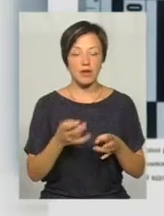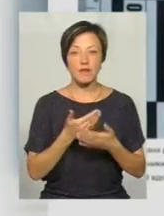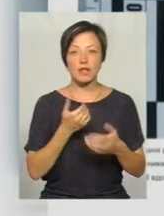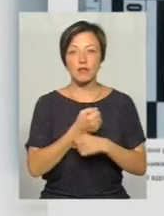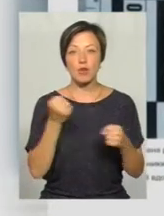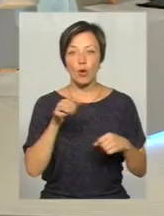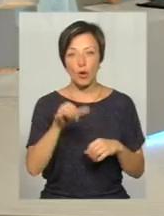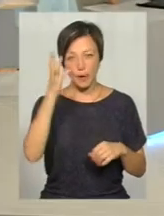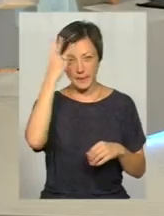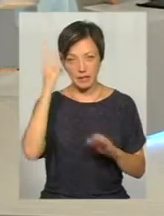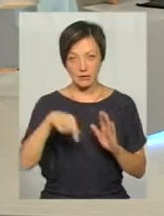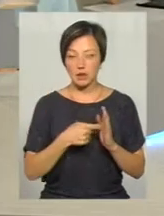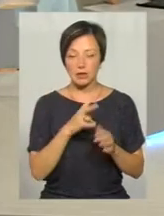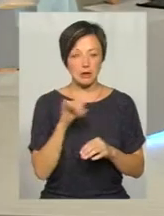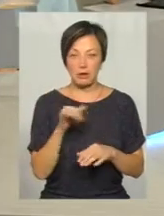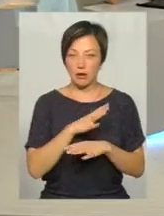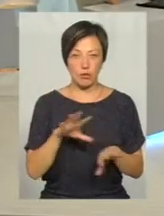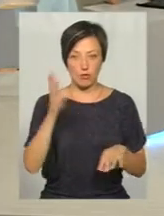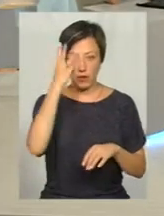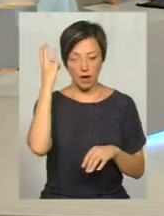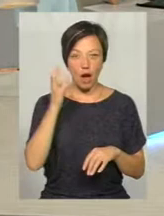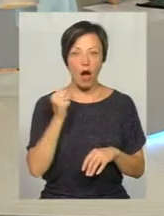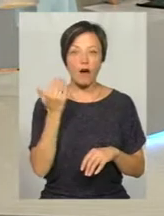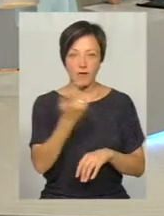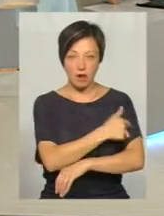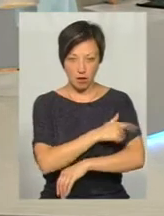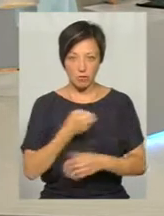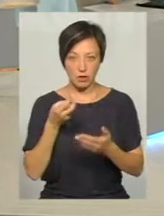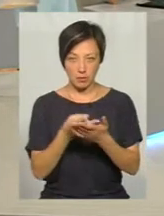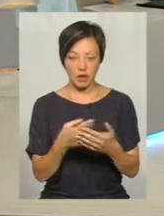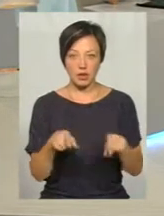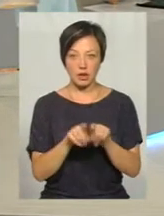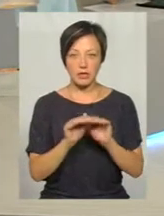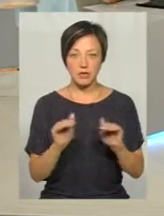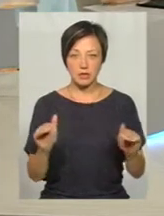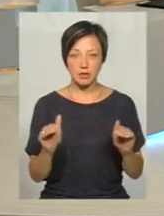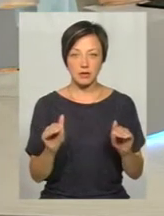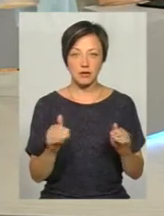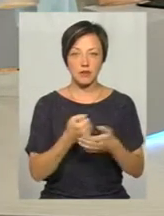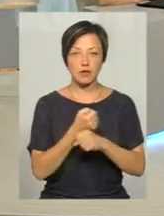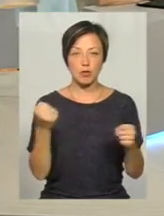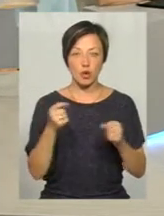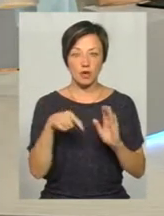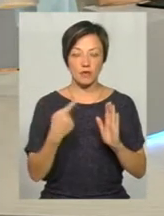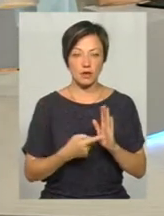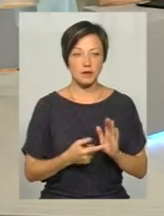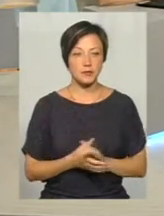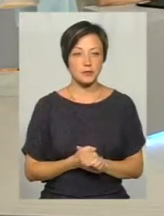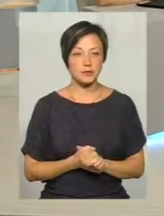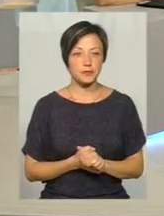вибухівки у Хмельницькому? Ні, не було так. Пане Вікторе, а в лікарню не потрапляли? Діти постраждали від вибухівки? Ну,